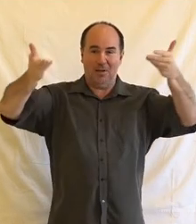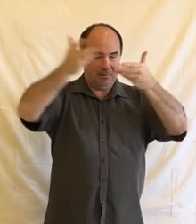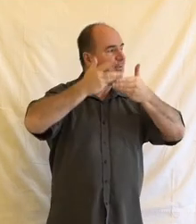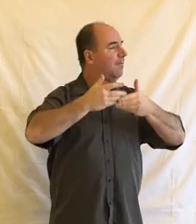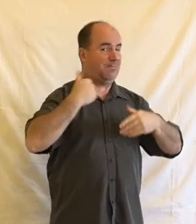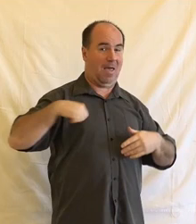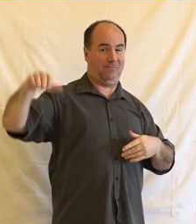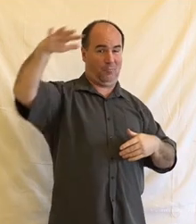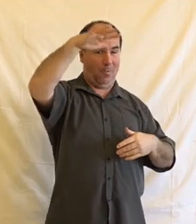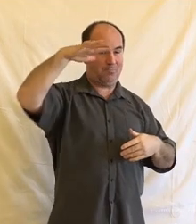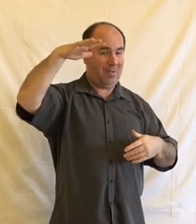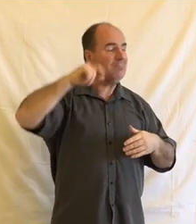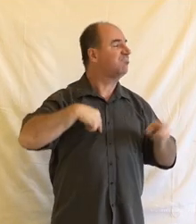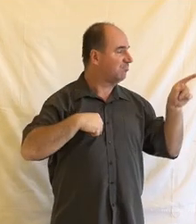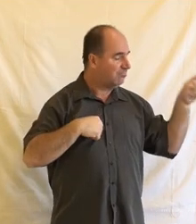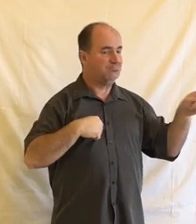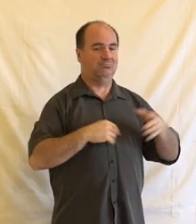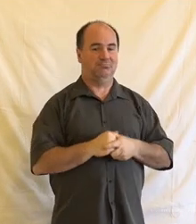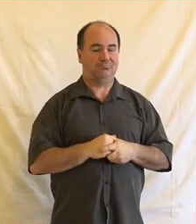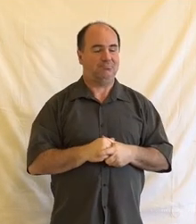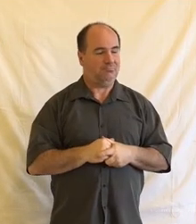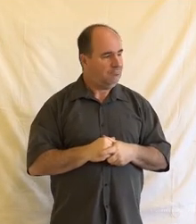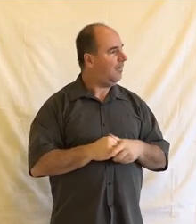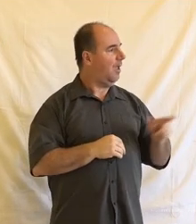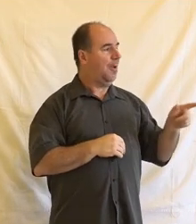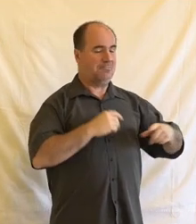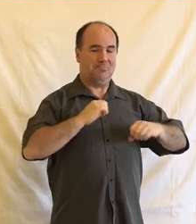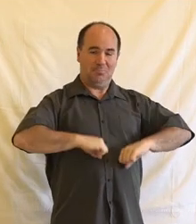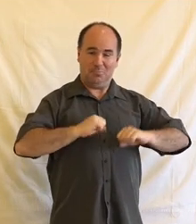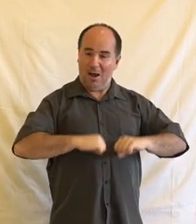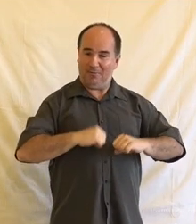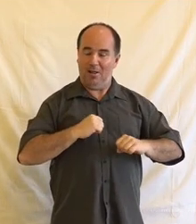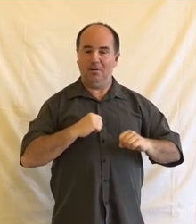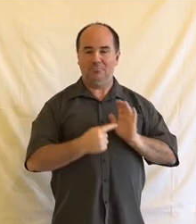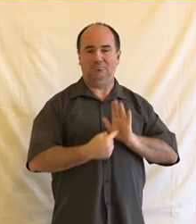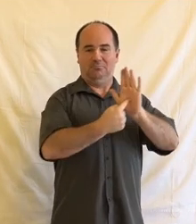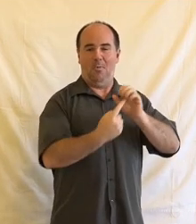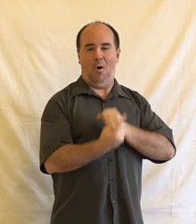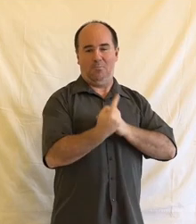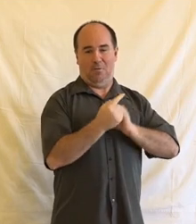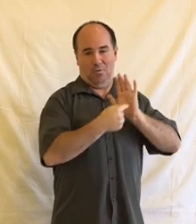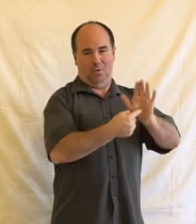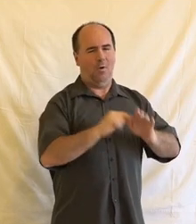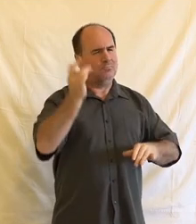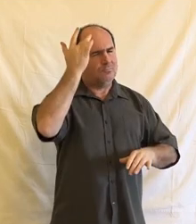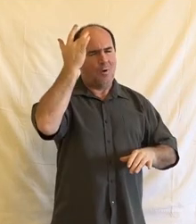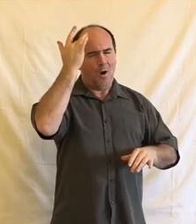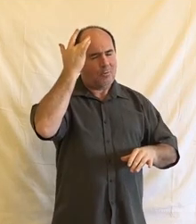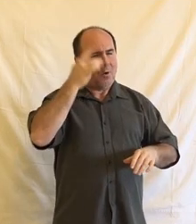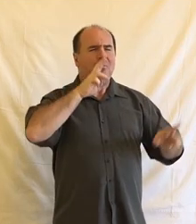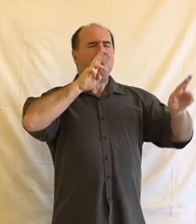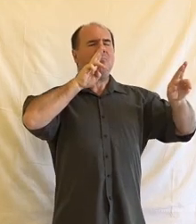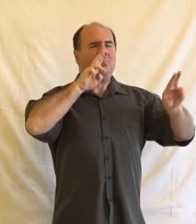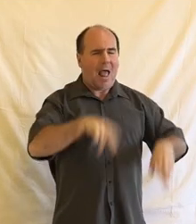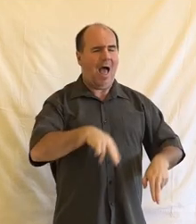let. Je, bych řekla, pravidelně zařazována mezi nejodbornější, nejlepší právničky